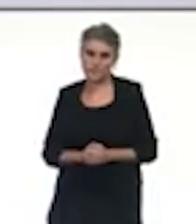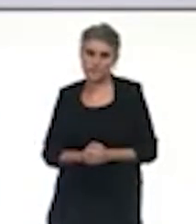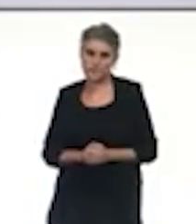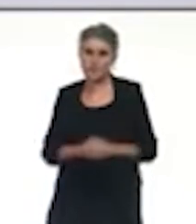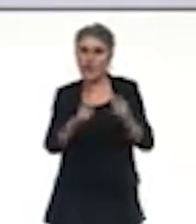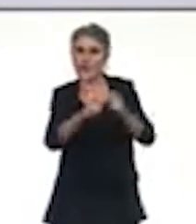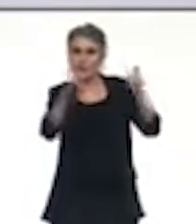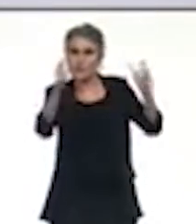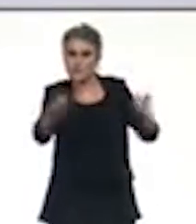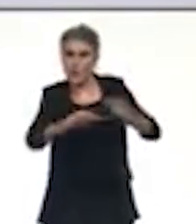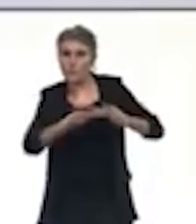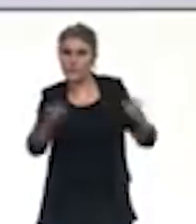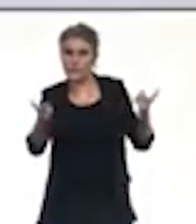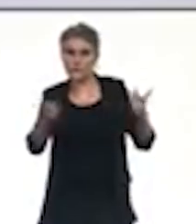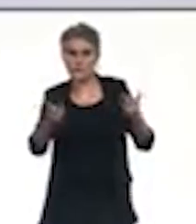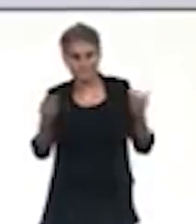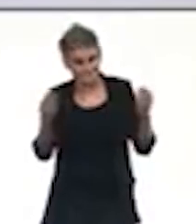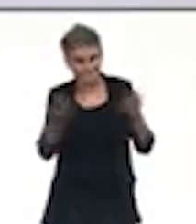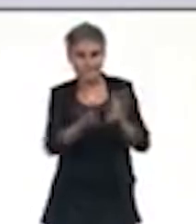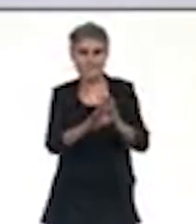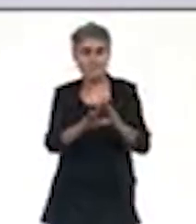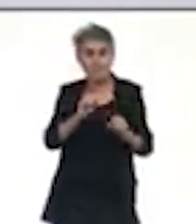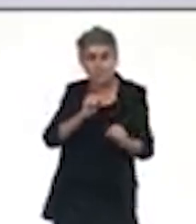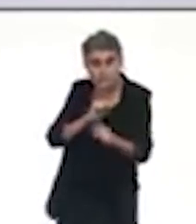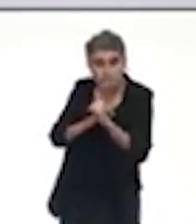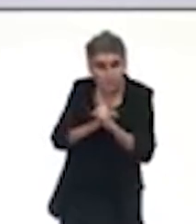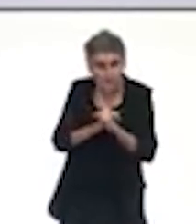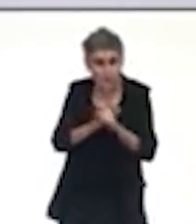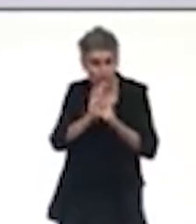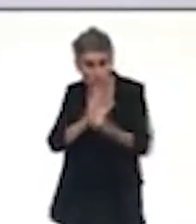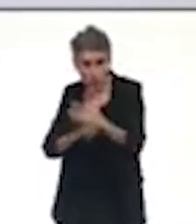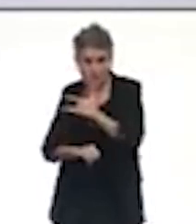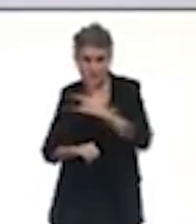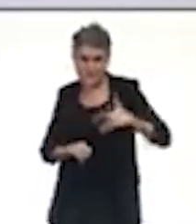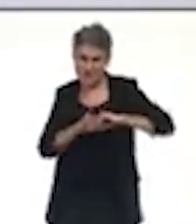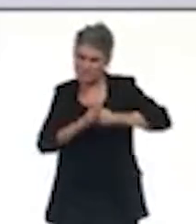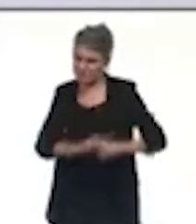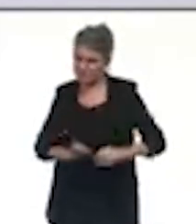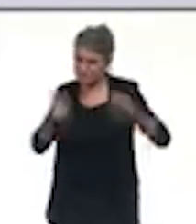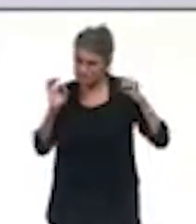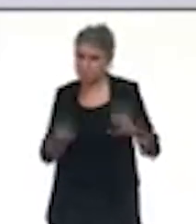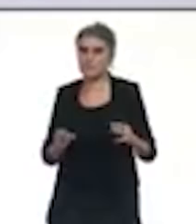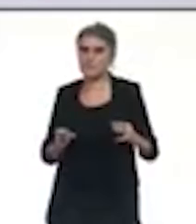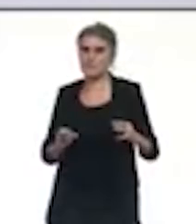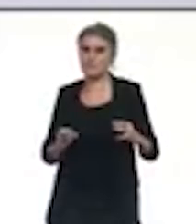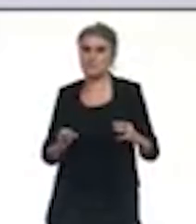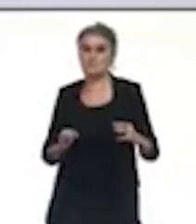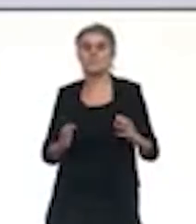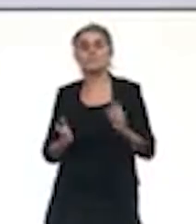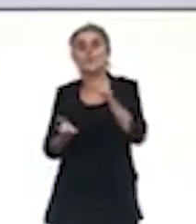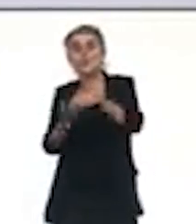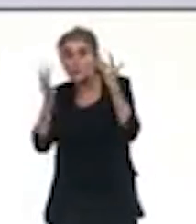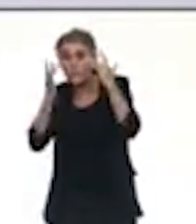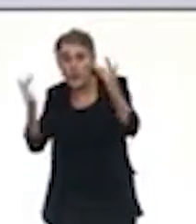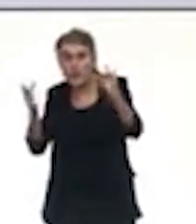recevant du public, sauf s'il existe un protocole sanitaire strict déjà mis en place, à ce titre, les lieux culturels, comme